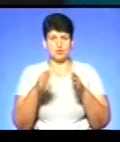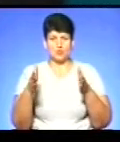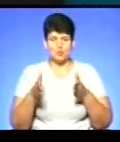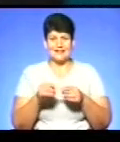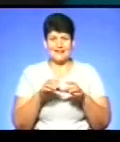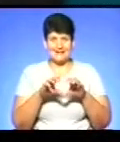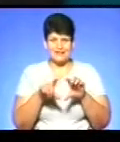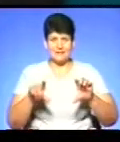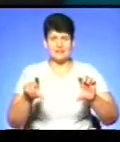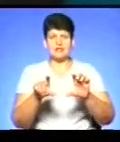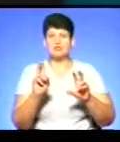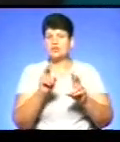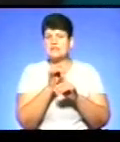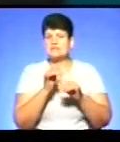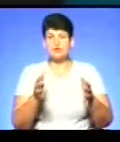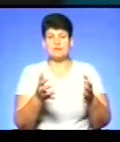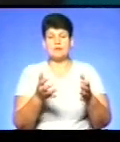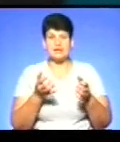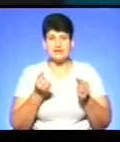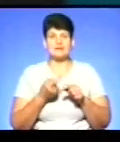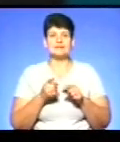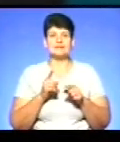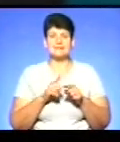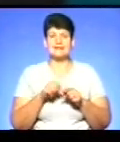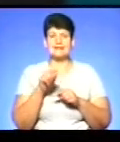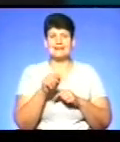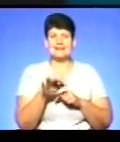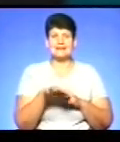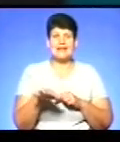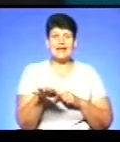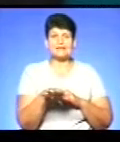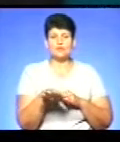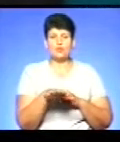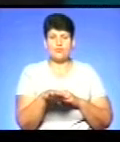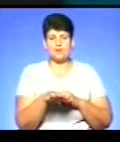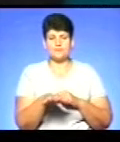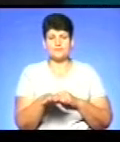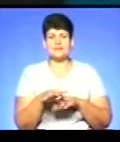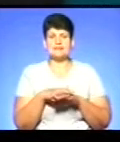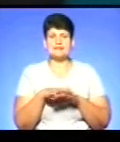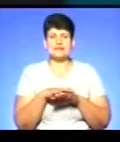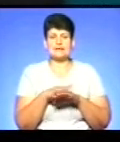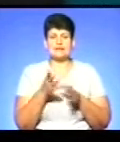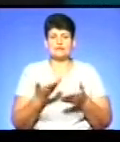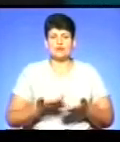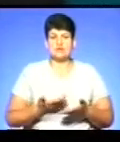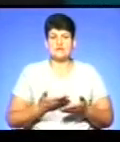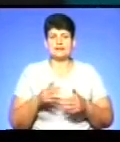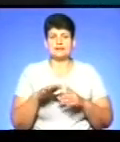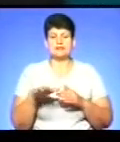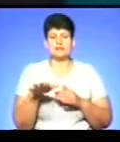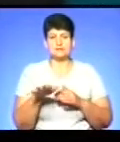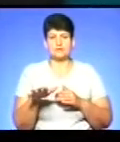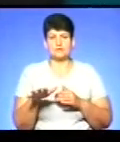зможе прийняти сигнал цифрового телебачення? Це, звичайно, ті території та населення, яке проживає на територіях